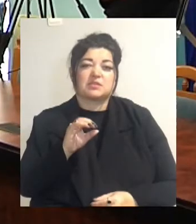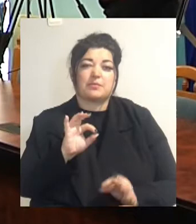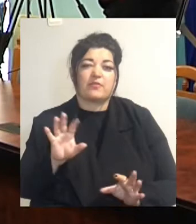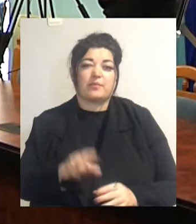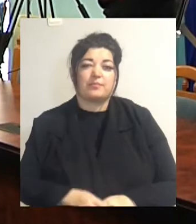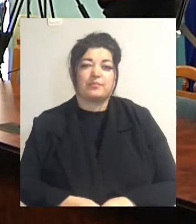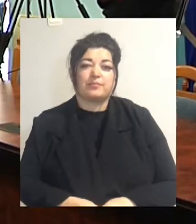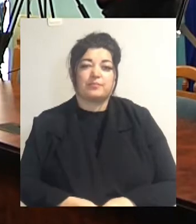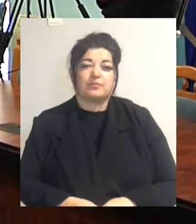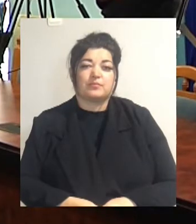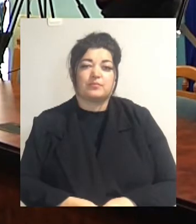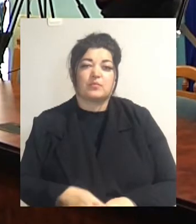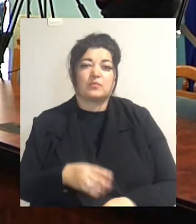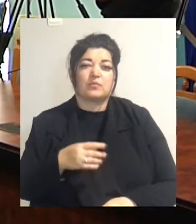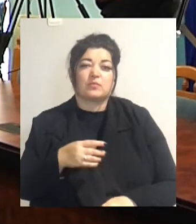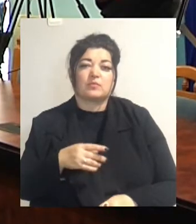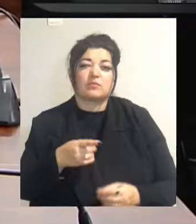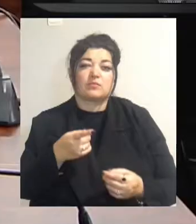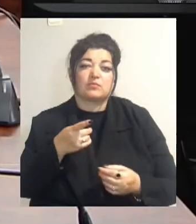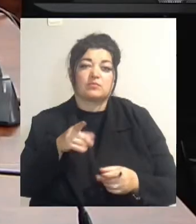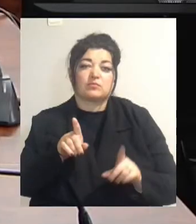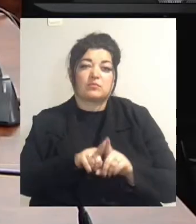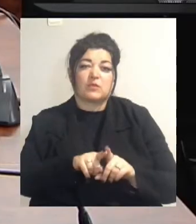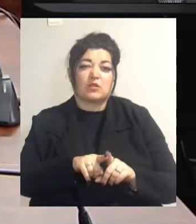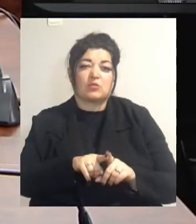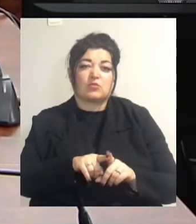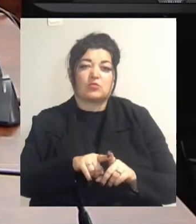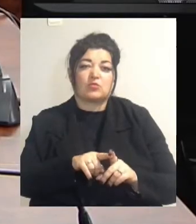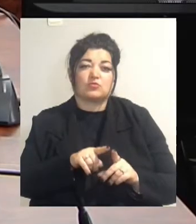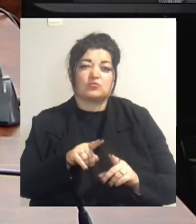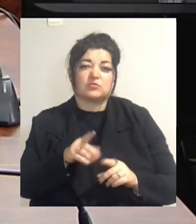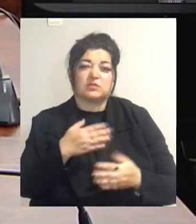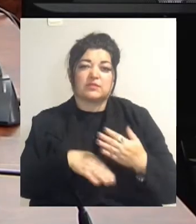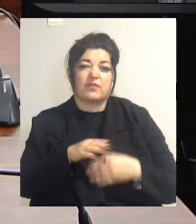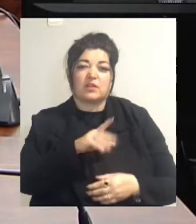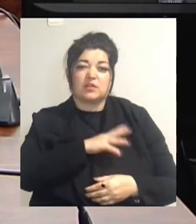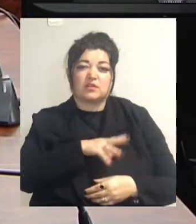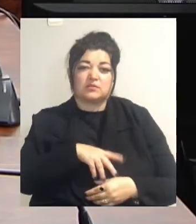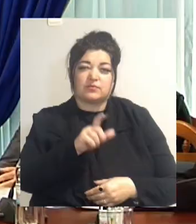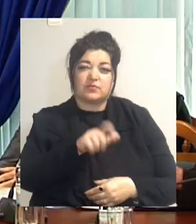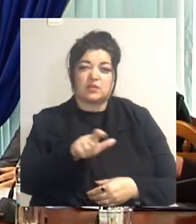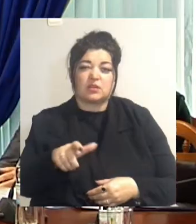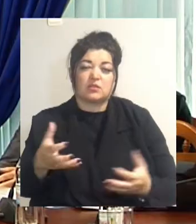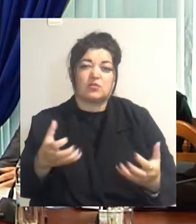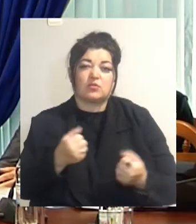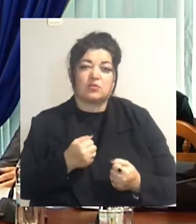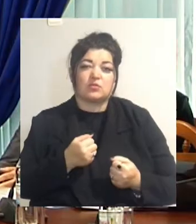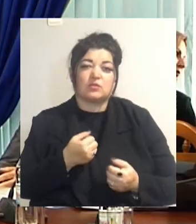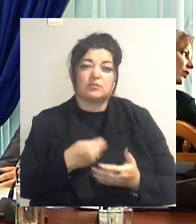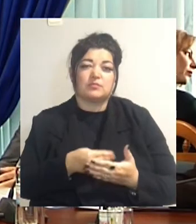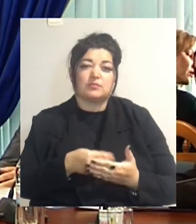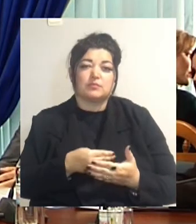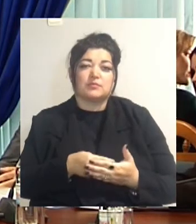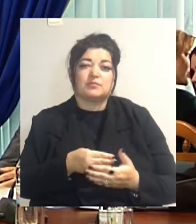Родини загибих у зоні АТО та ООС, а також ветерани з інвалідністю, отримують житло. Про таке на спільній нараді з керівництвом Одеськ області